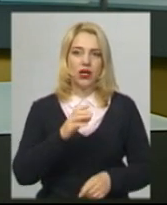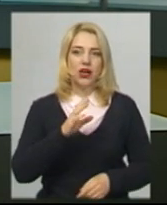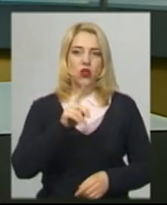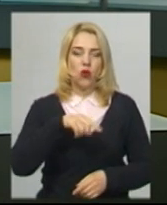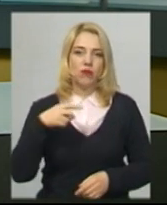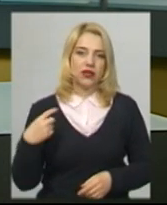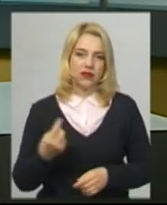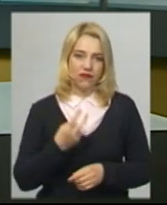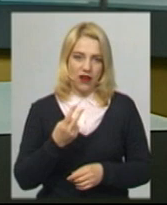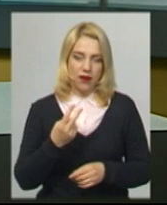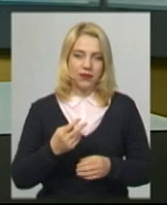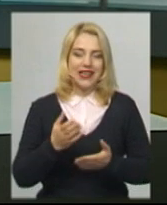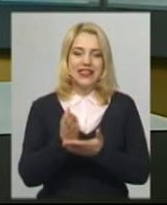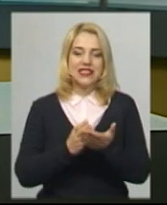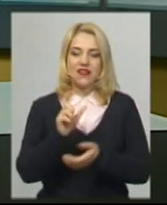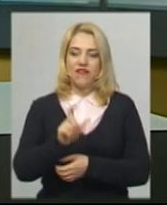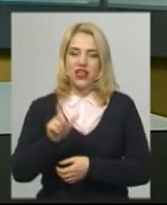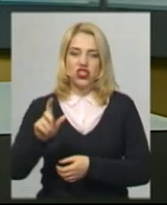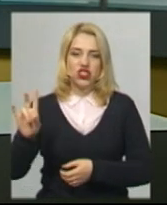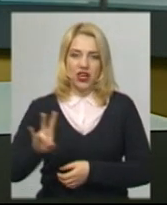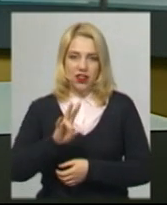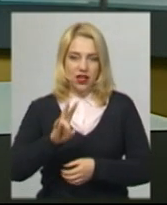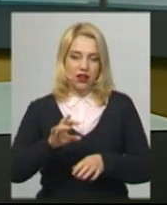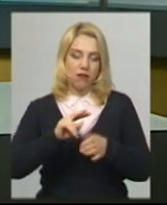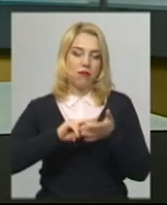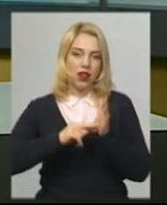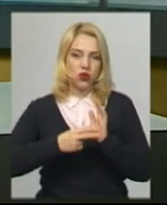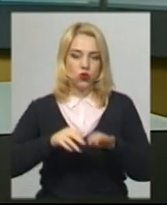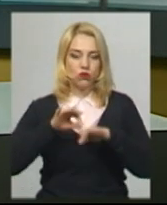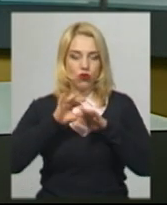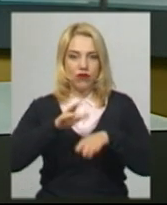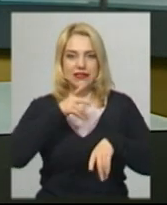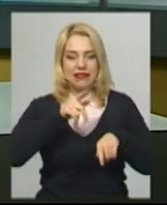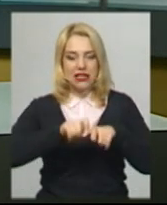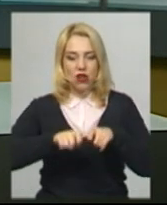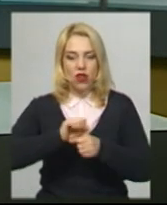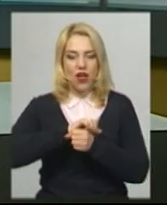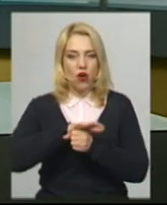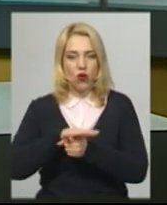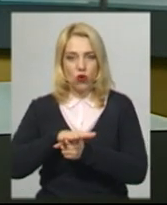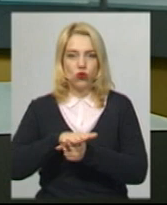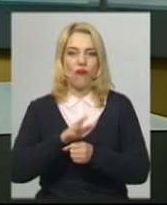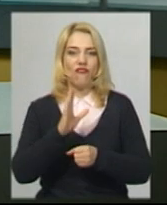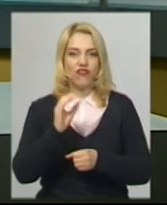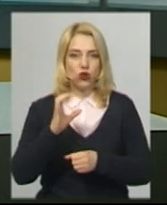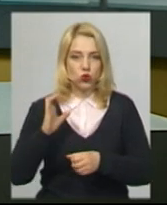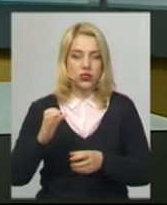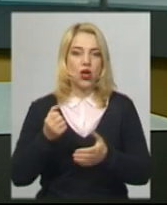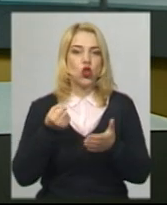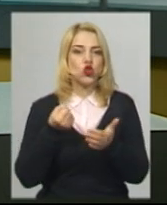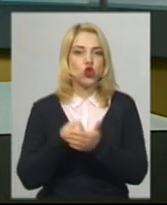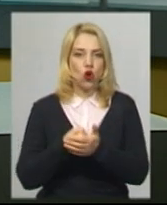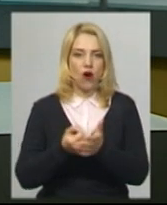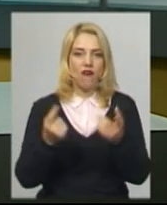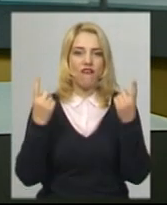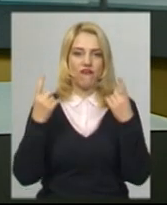Оленкевич. Священикам інших церков міста планують провести тестування на коронавірус до Великодня, каже начальник управління охорони